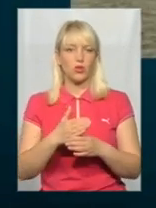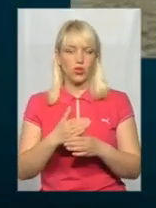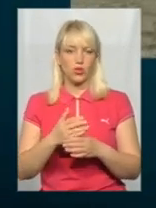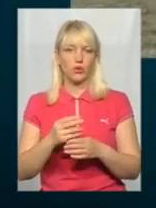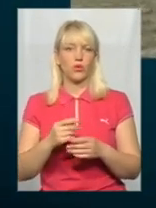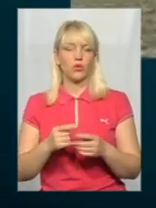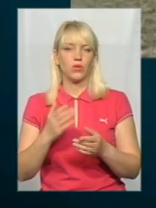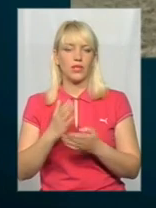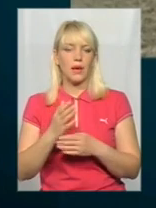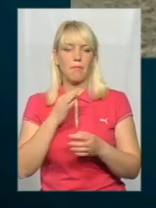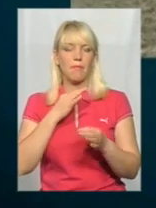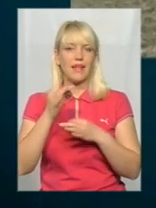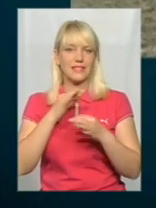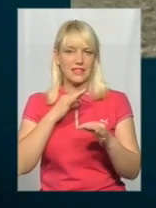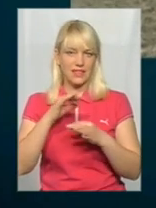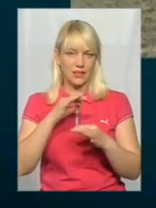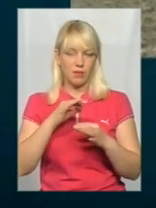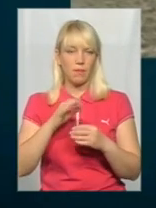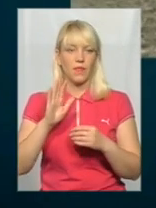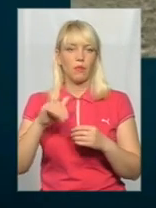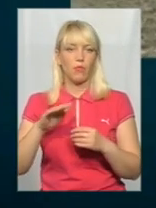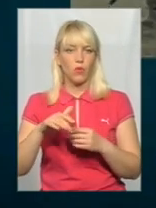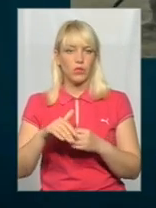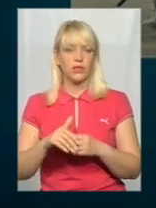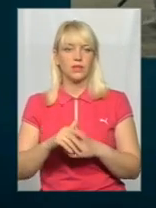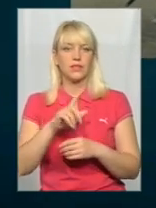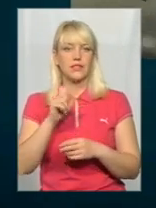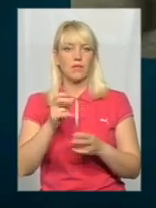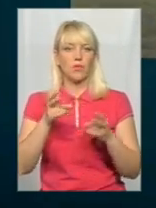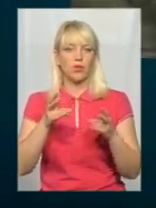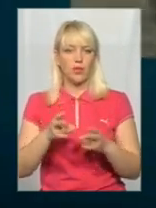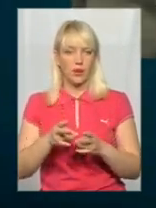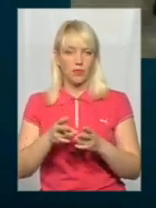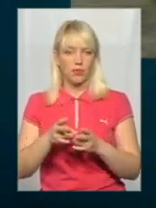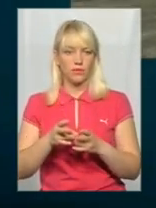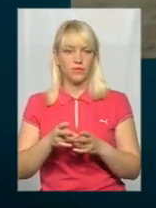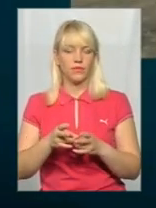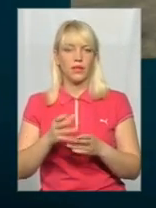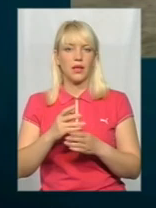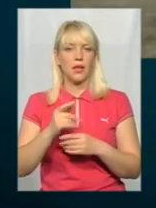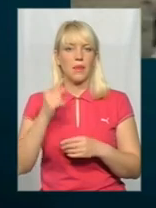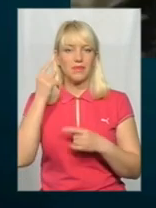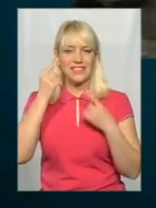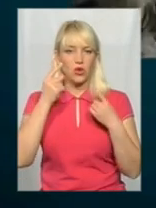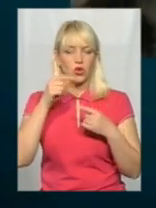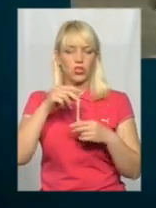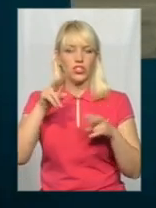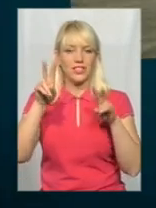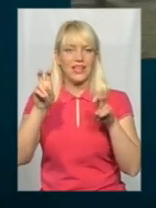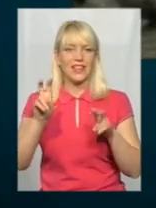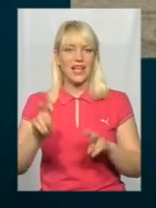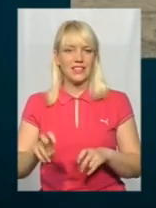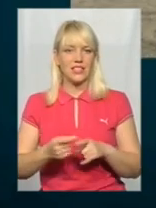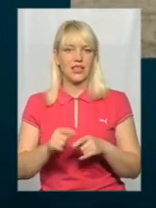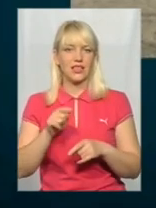Потім вже за батарею певних психологічних тестів визначаються ті або